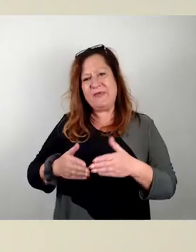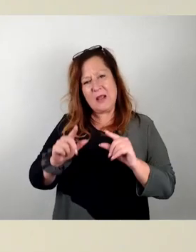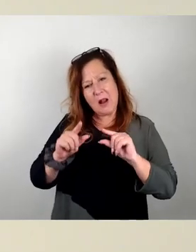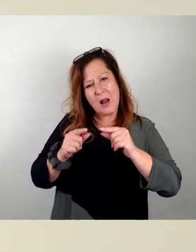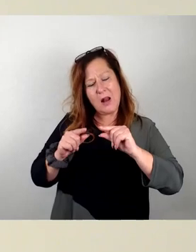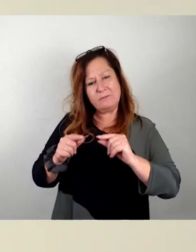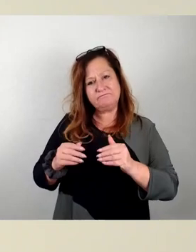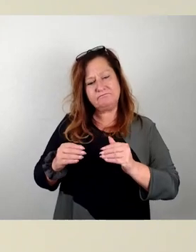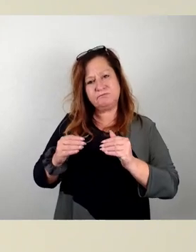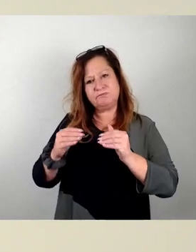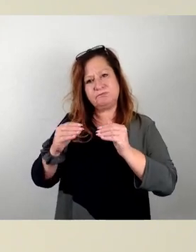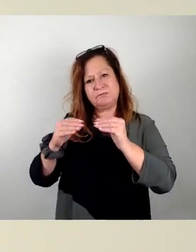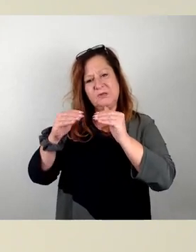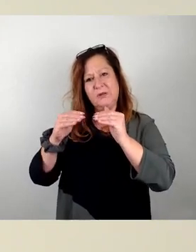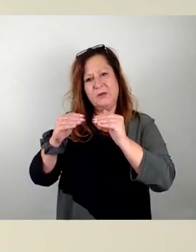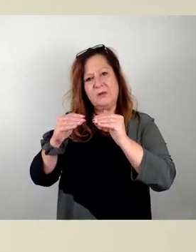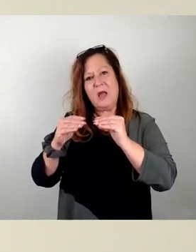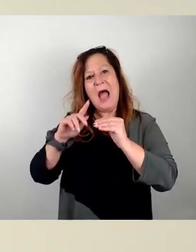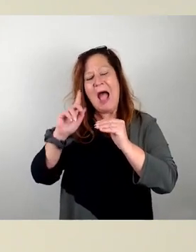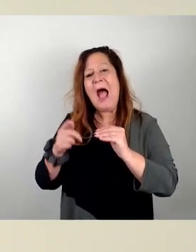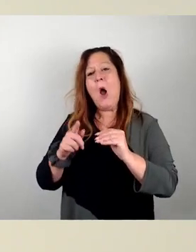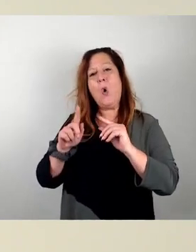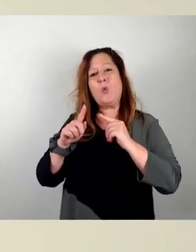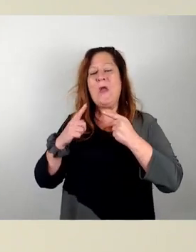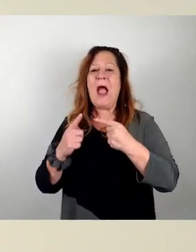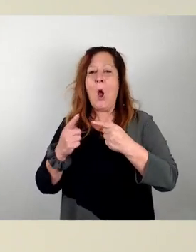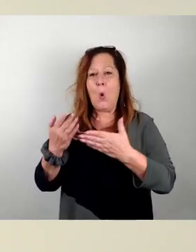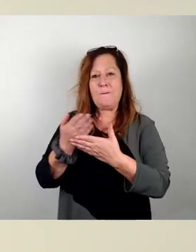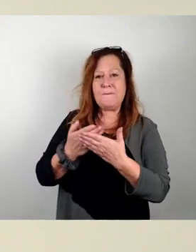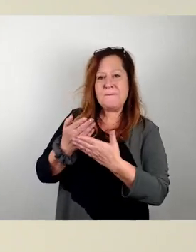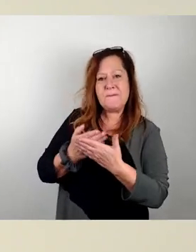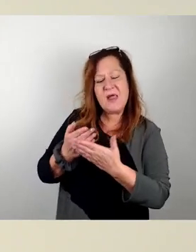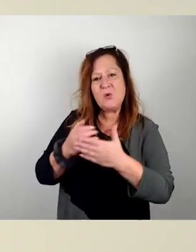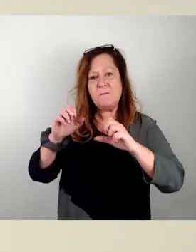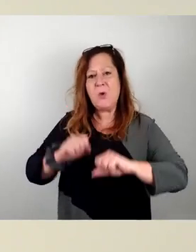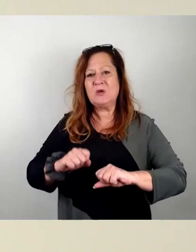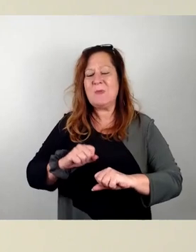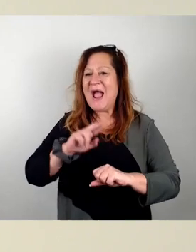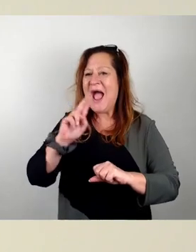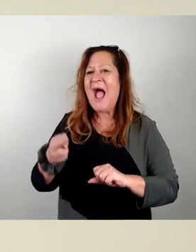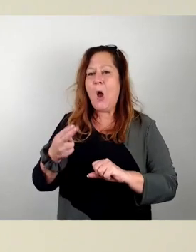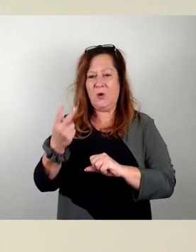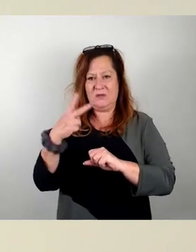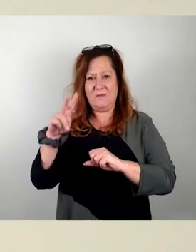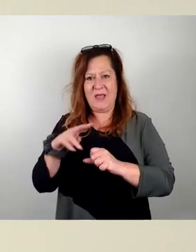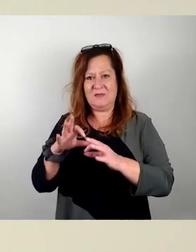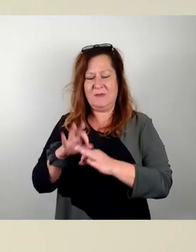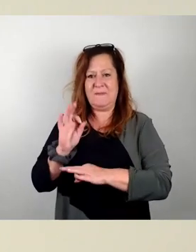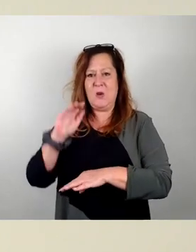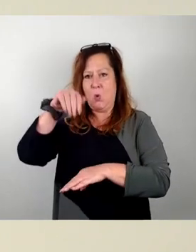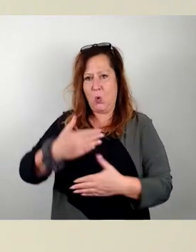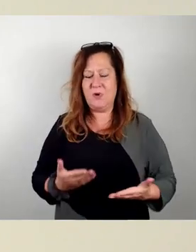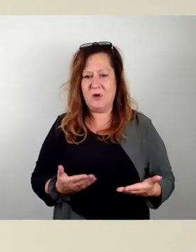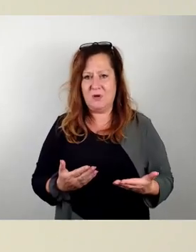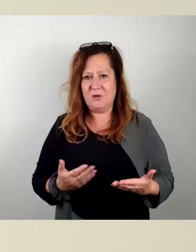dort eine Raumbildung ermöglichen. Auch das sind Gebäude über 22 Meter, die also